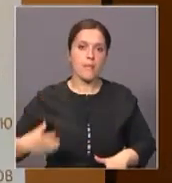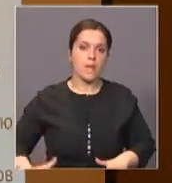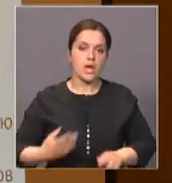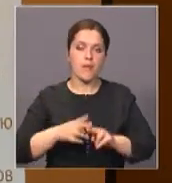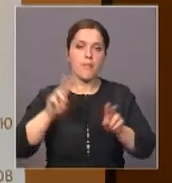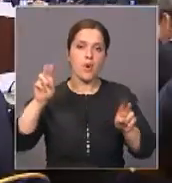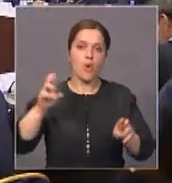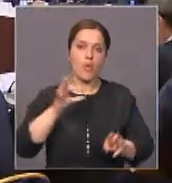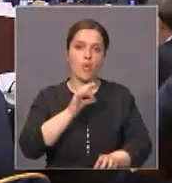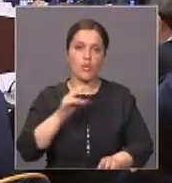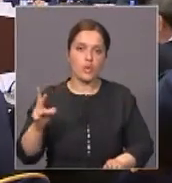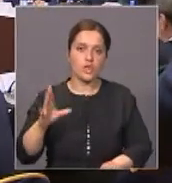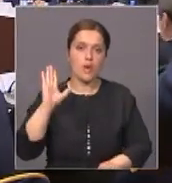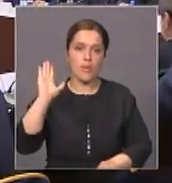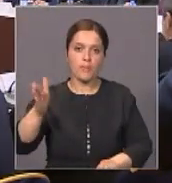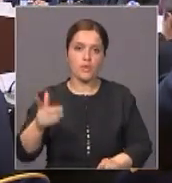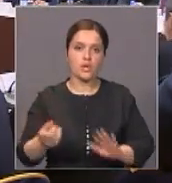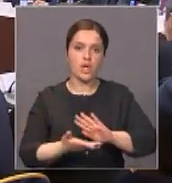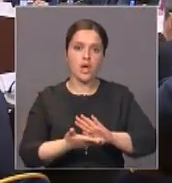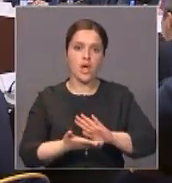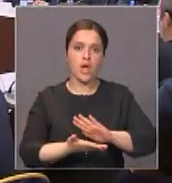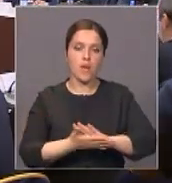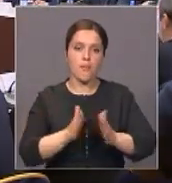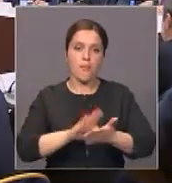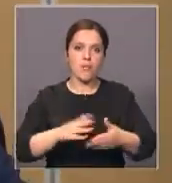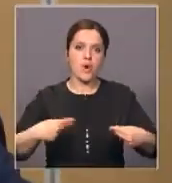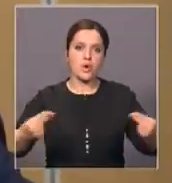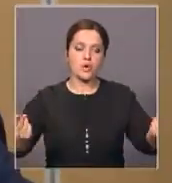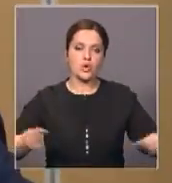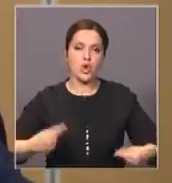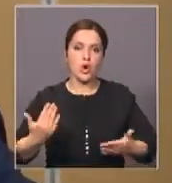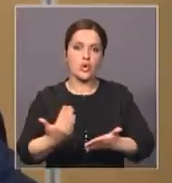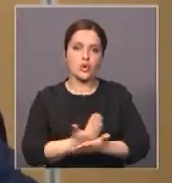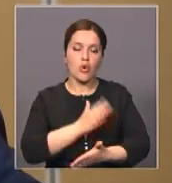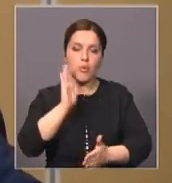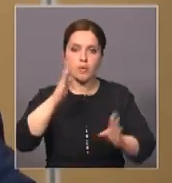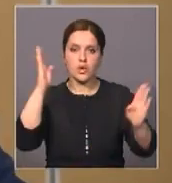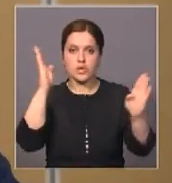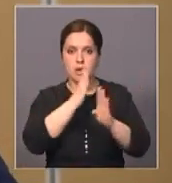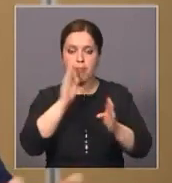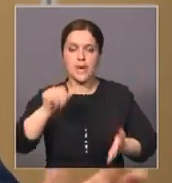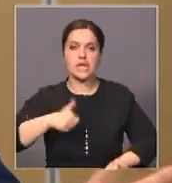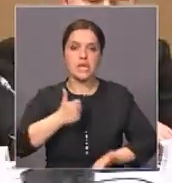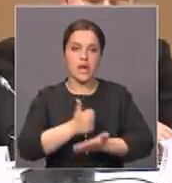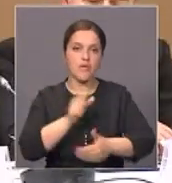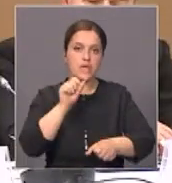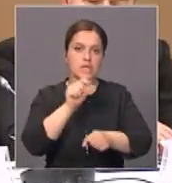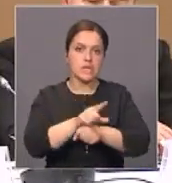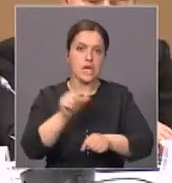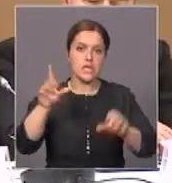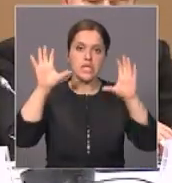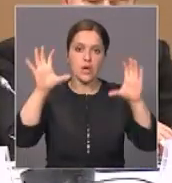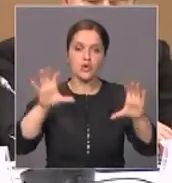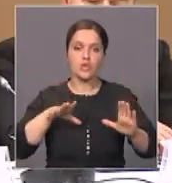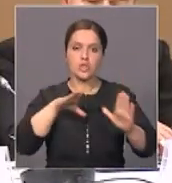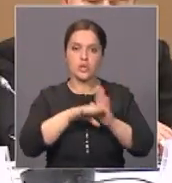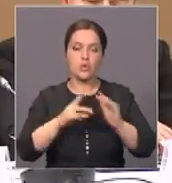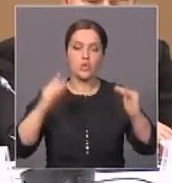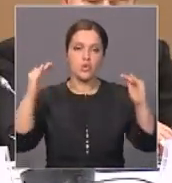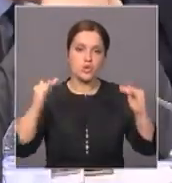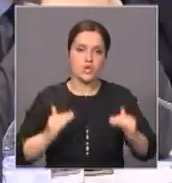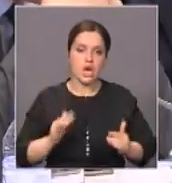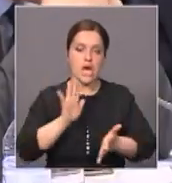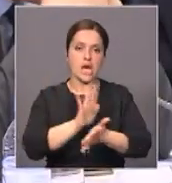Париже под эгидой ООН ожидается заключение нового климатического соглашения. Одной из главных задач разработчики закона считают